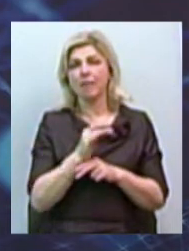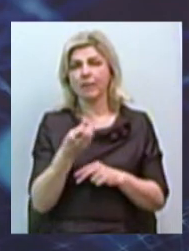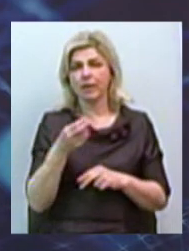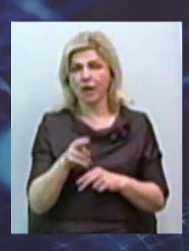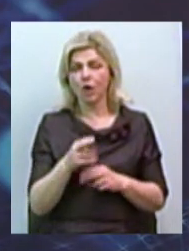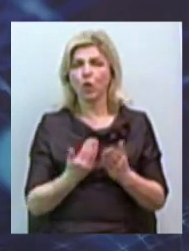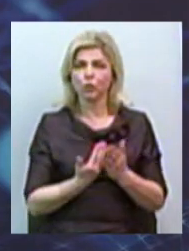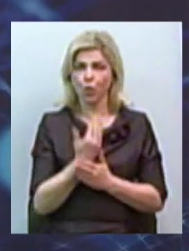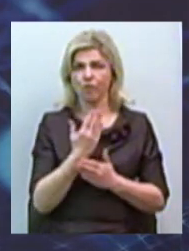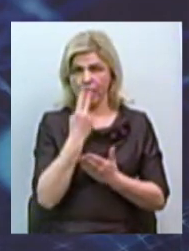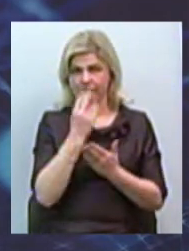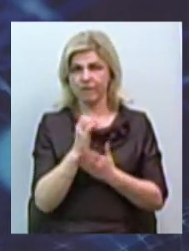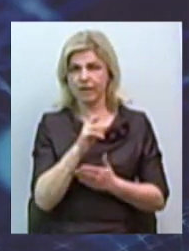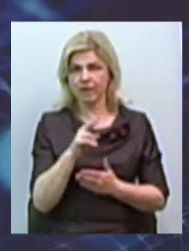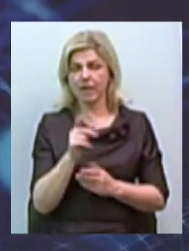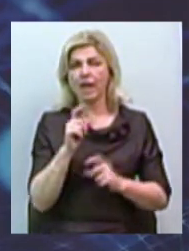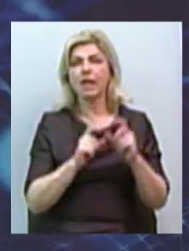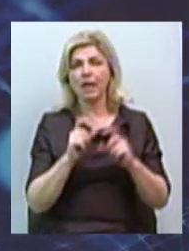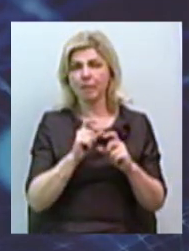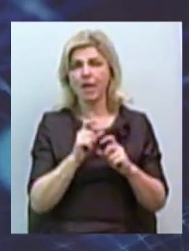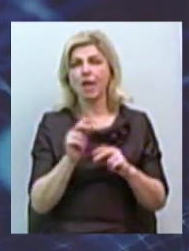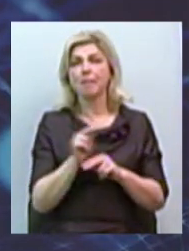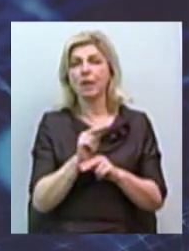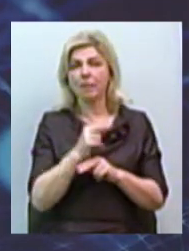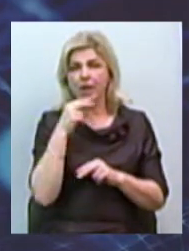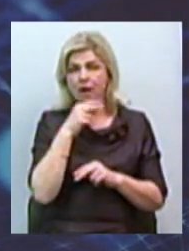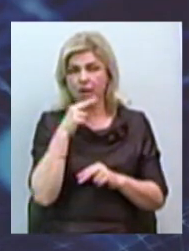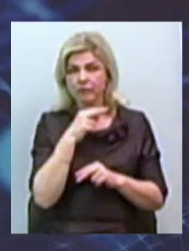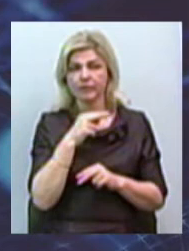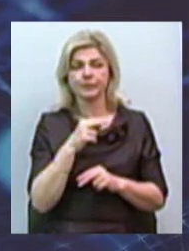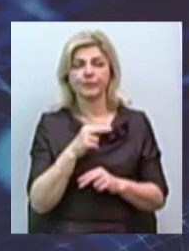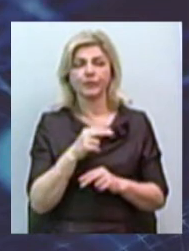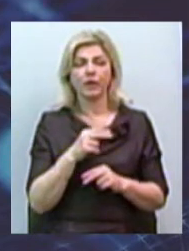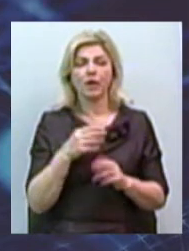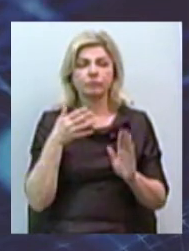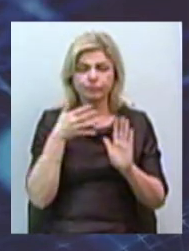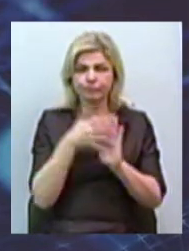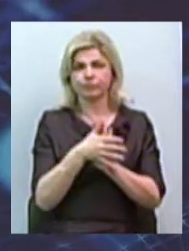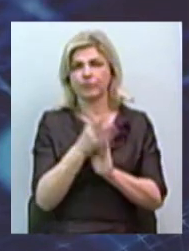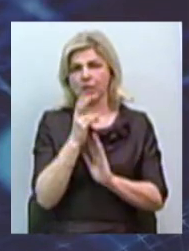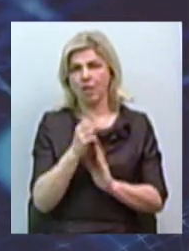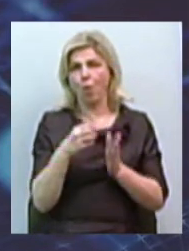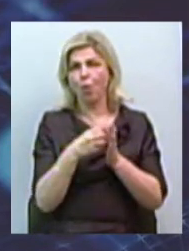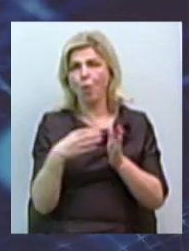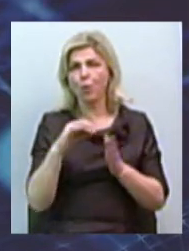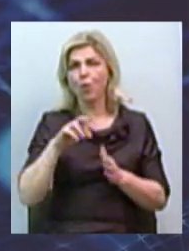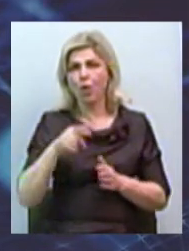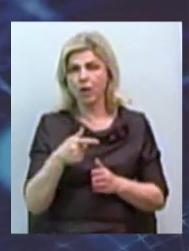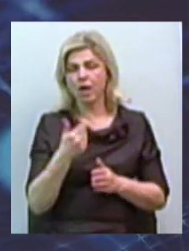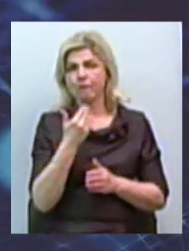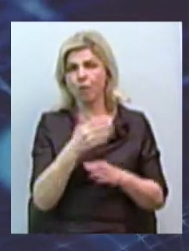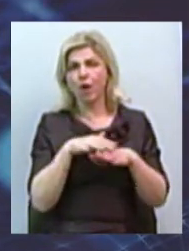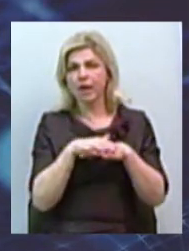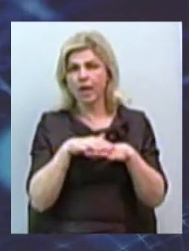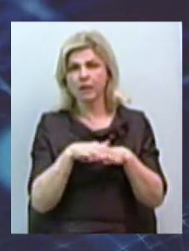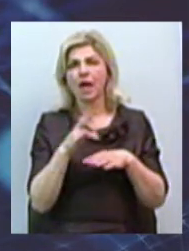новий вид химиопрепаратов, в якому опухоль, точні, химиопрепарат воздействует непосредственно на опухолевую клетку, не